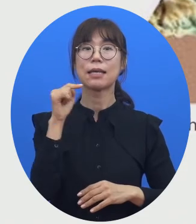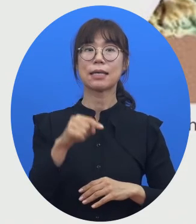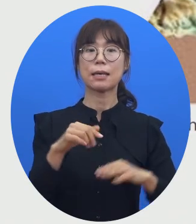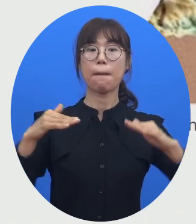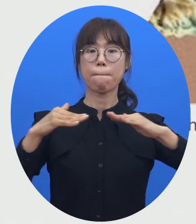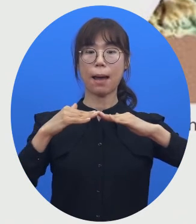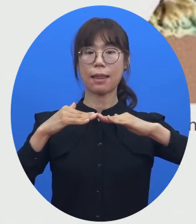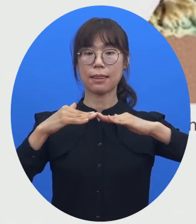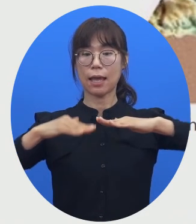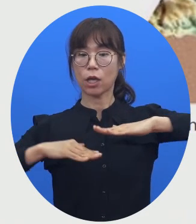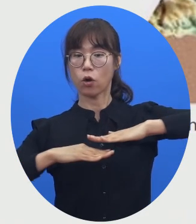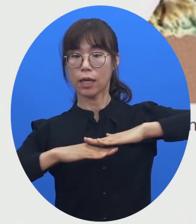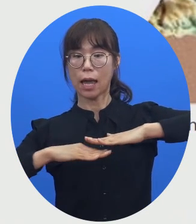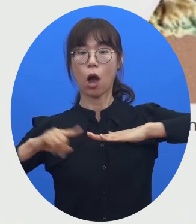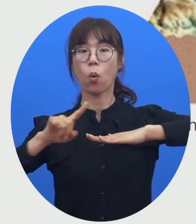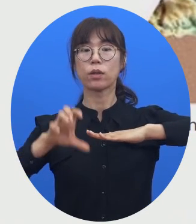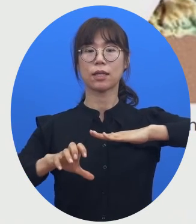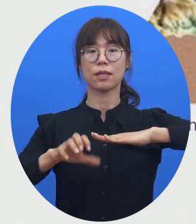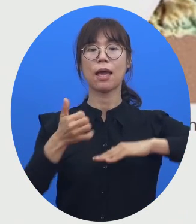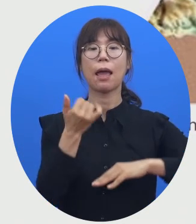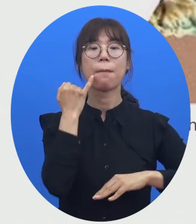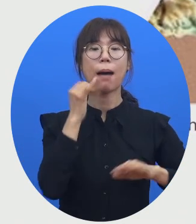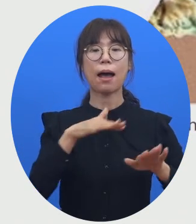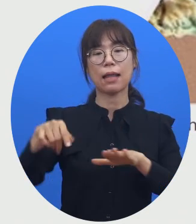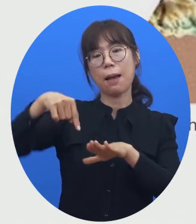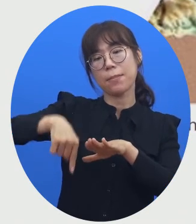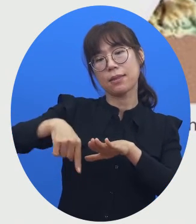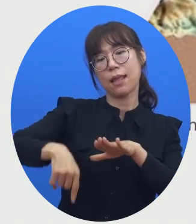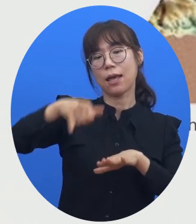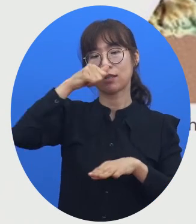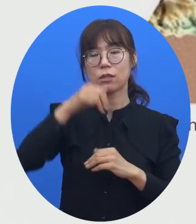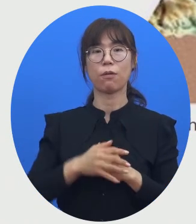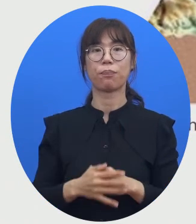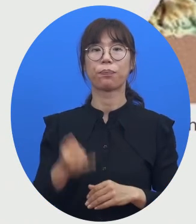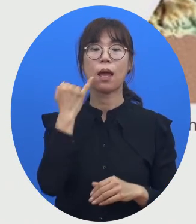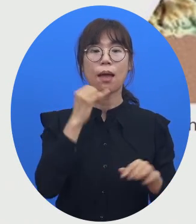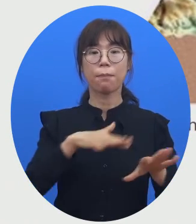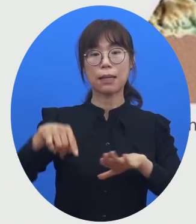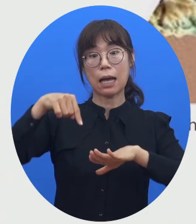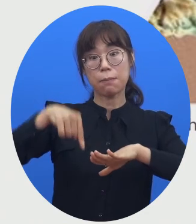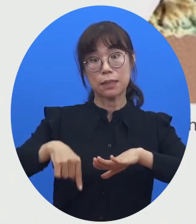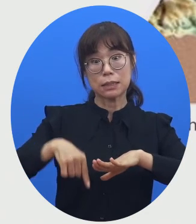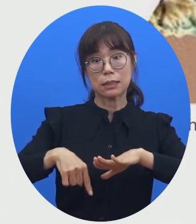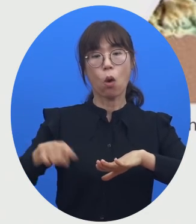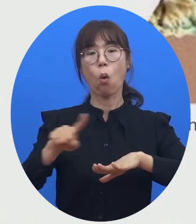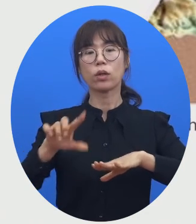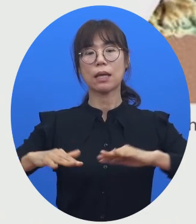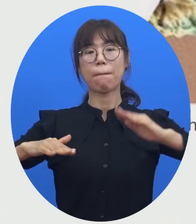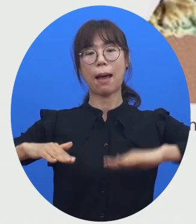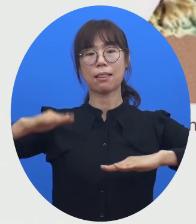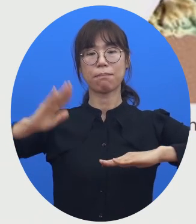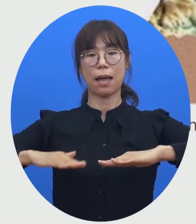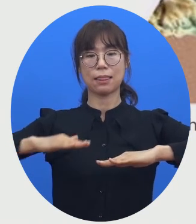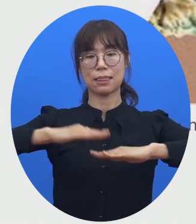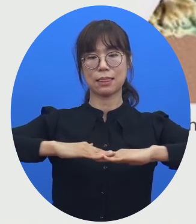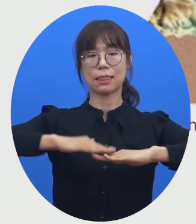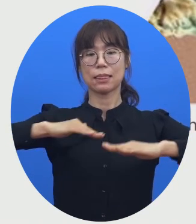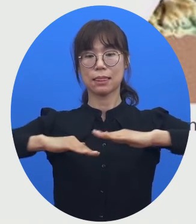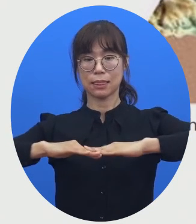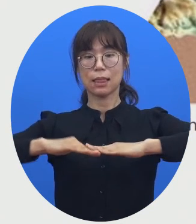건데 그 해저의 어디에 위치해 있는지를 알게 되면 얘네들의 활동이 어떻게 돼 판의 활동이 어떻게